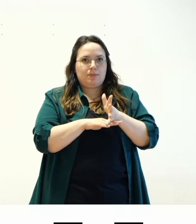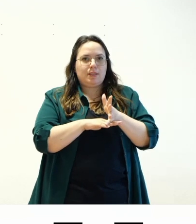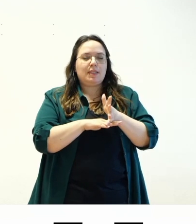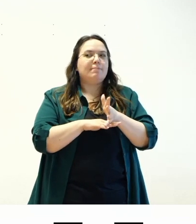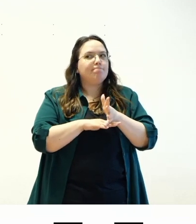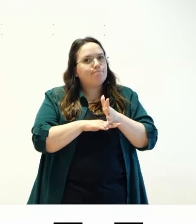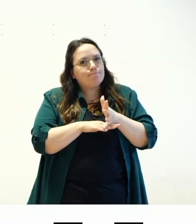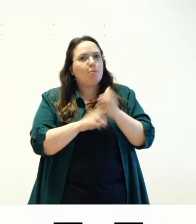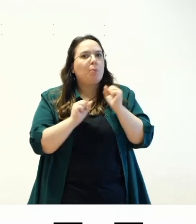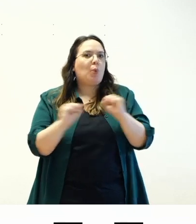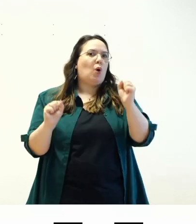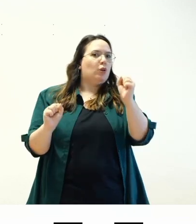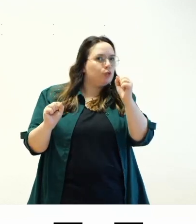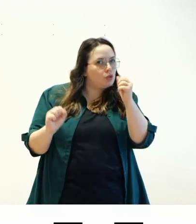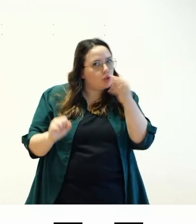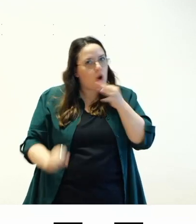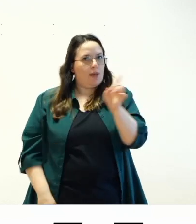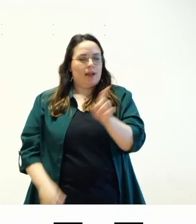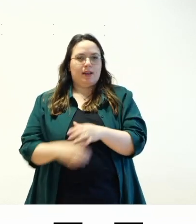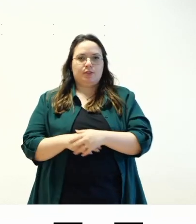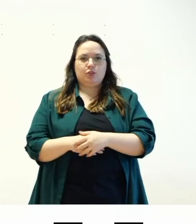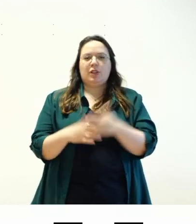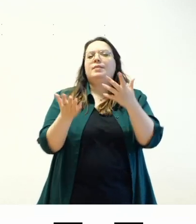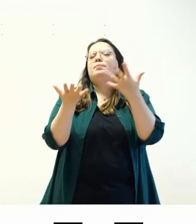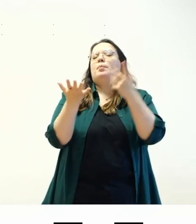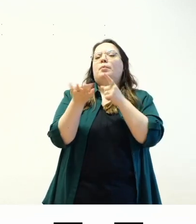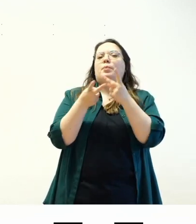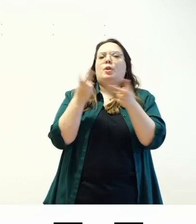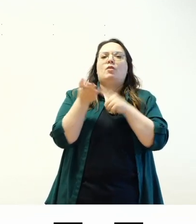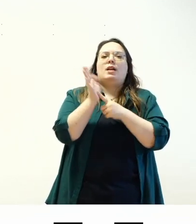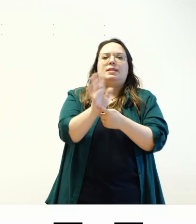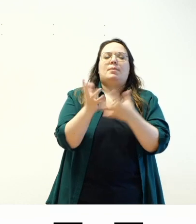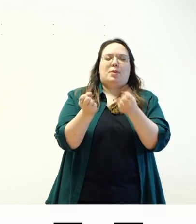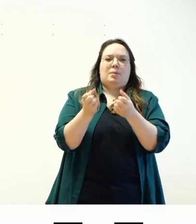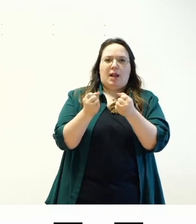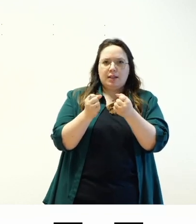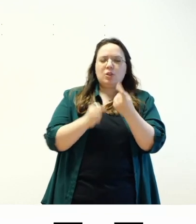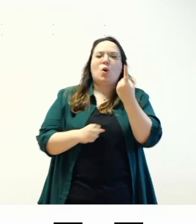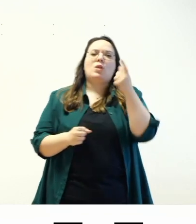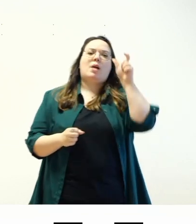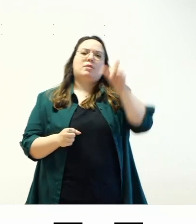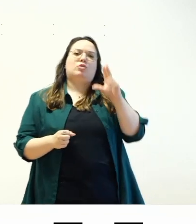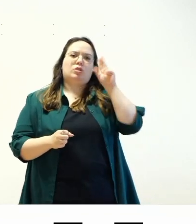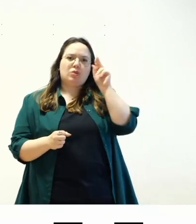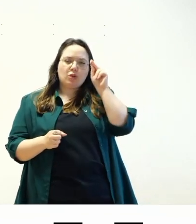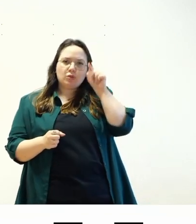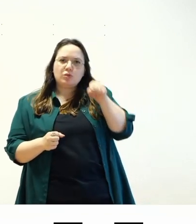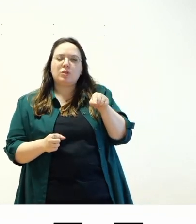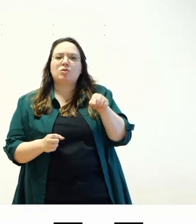pratico ho conosciuto una persona che avete sicuramente sentito perché ha parlato anche agli accessibility days Elena Bresca Shin